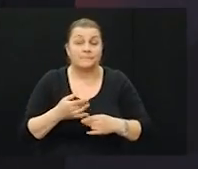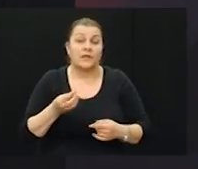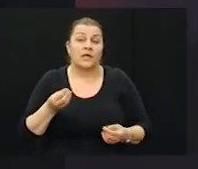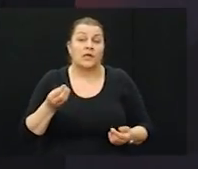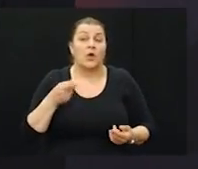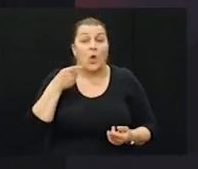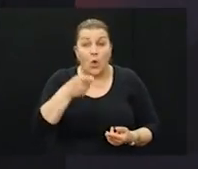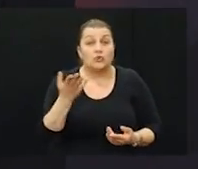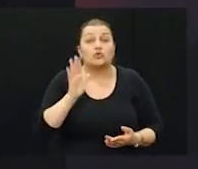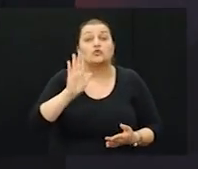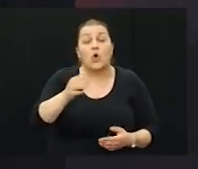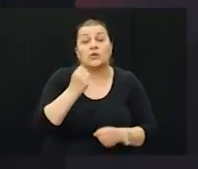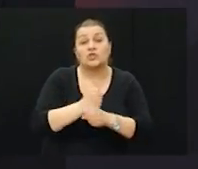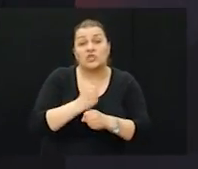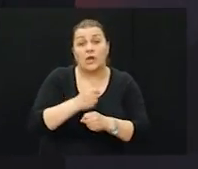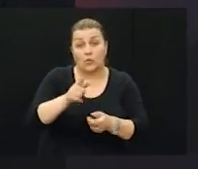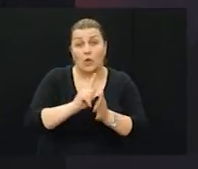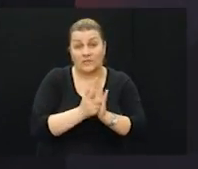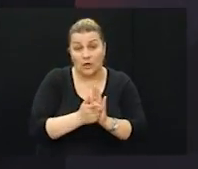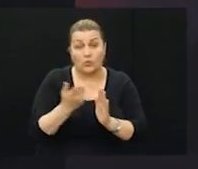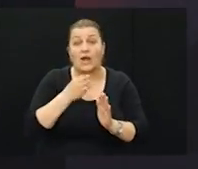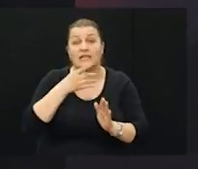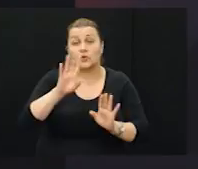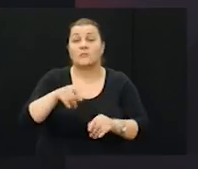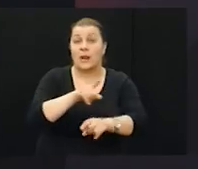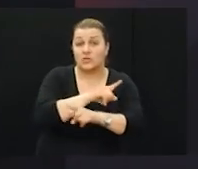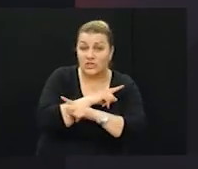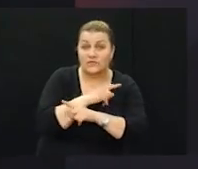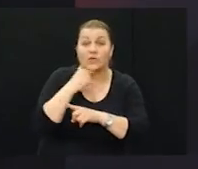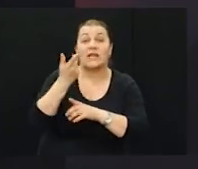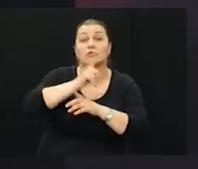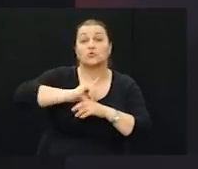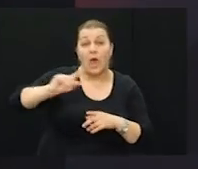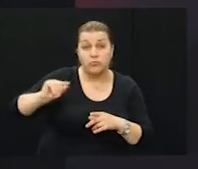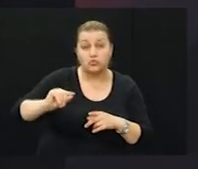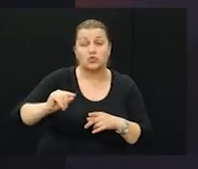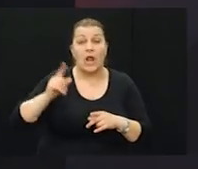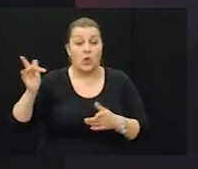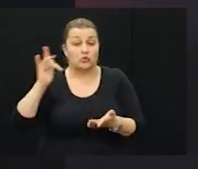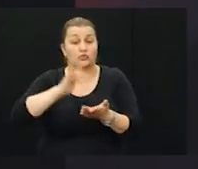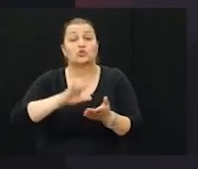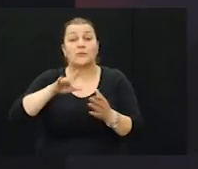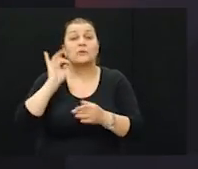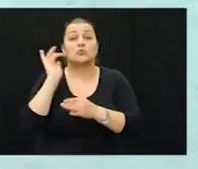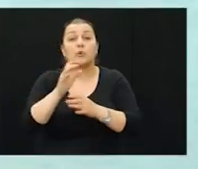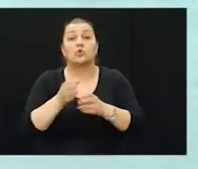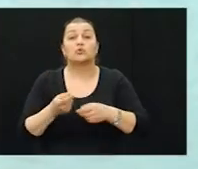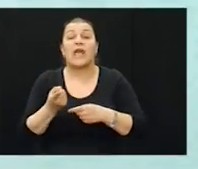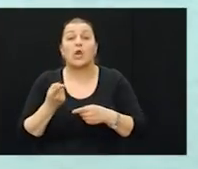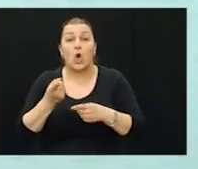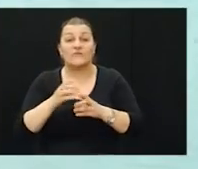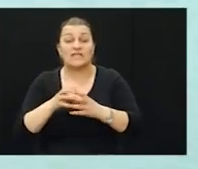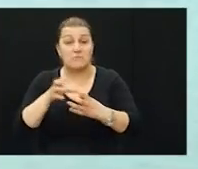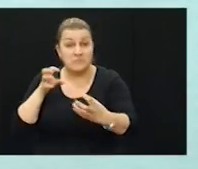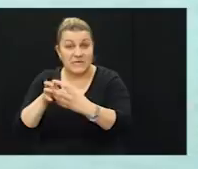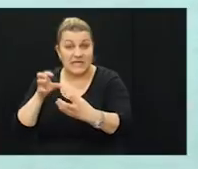činili u tom trenutku i kada su napuštali branu, kada su imali žrtve, tad su naišli na određene protivtenkovske mine koji su postavili